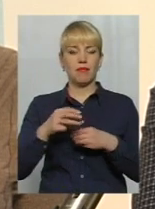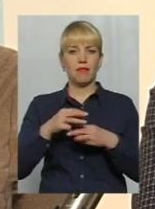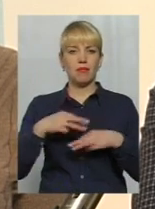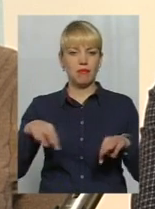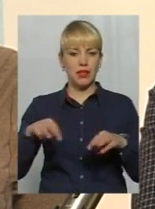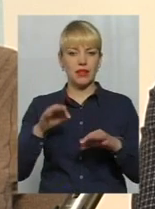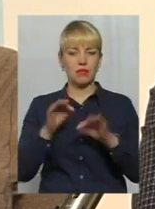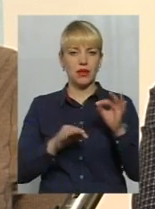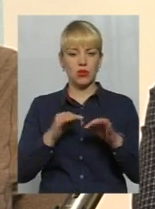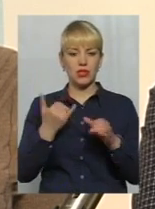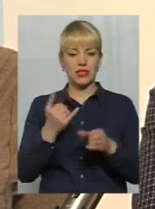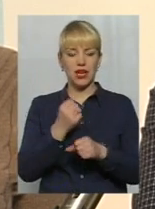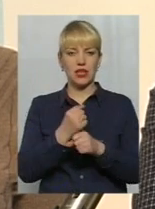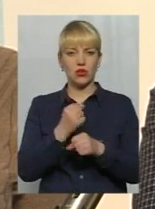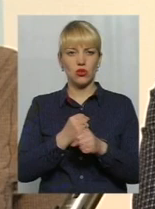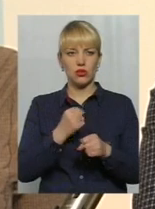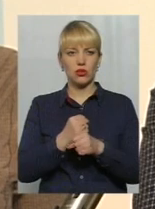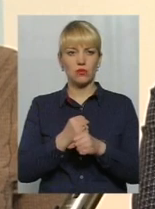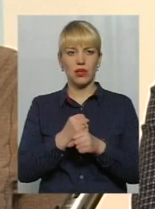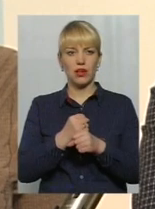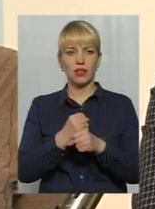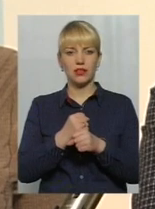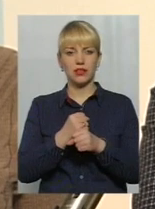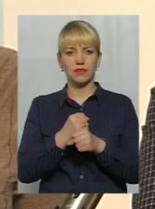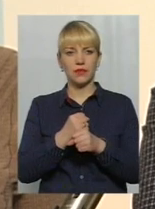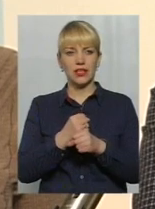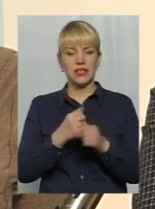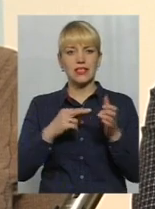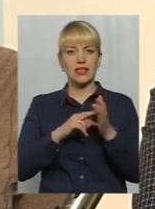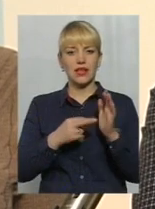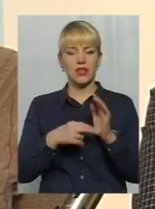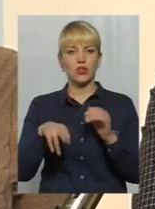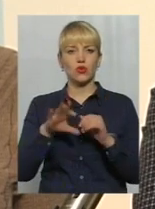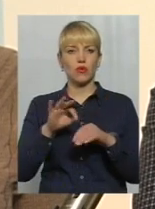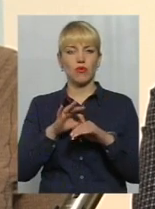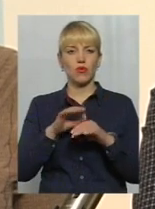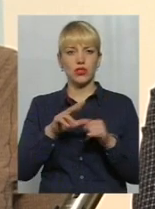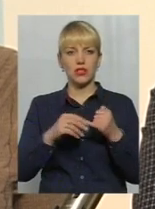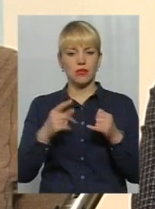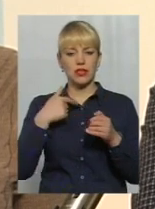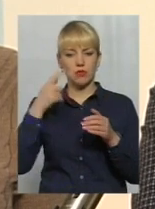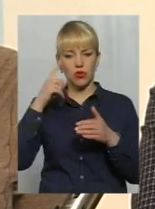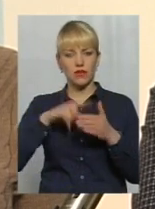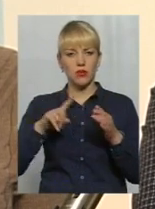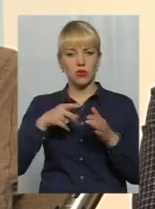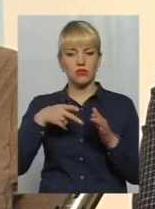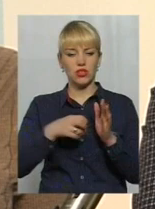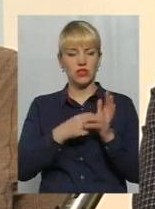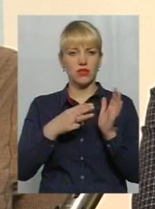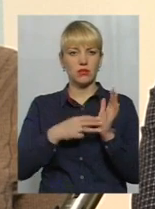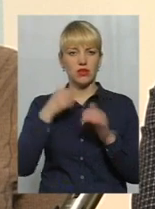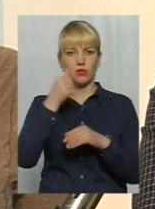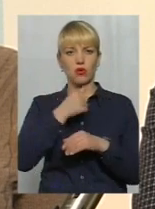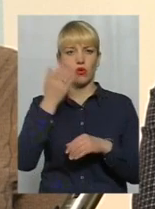національну, щодо поводження ствердими питомими відходами. Тому ми сподіваємося, що у 2018 році, коли вона,